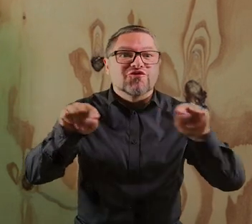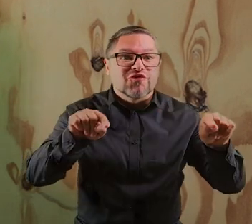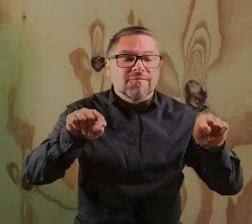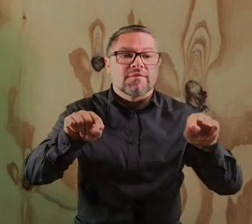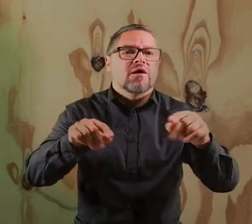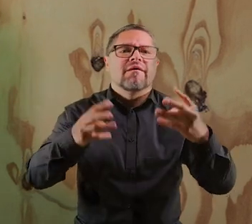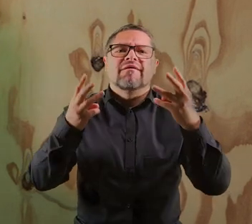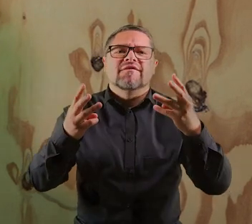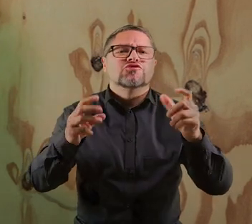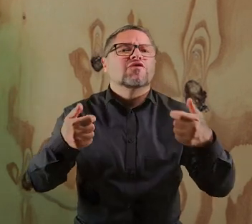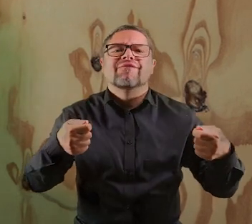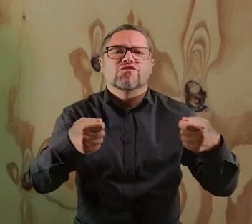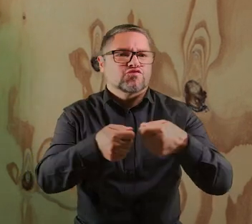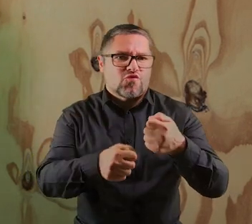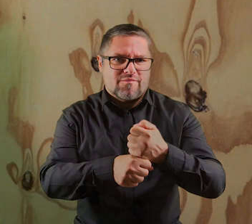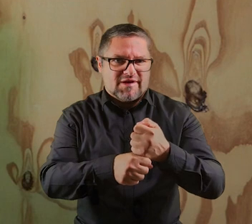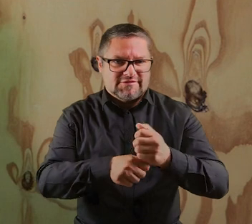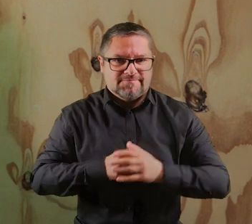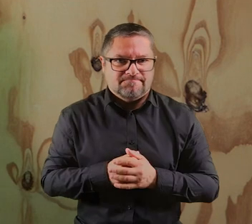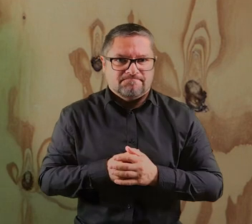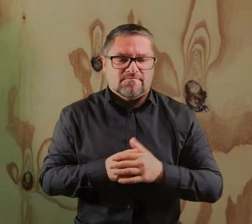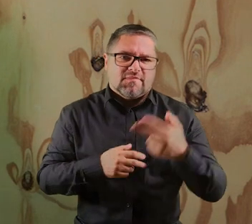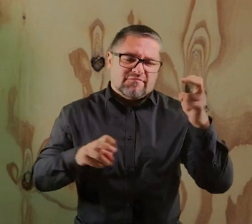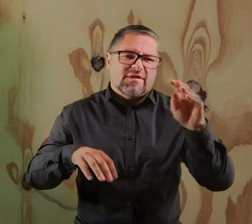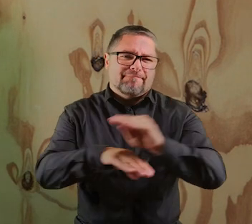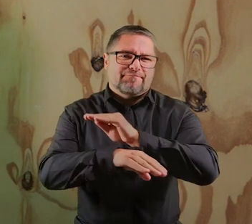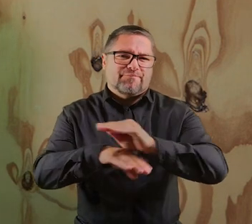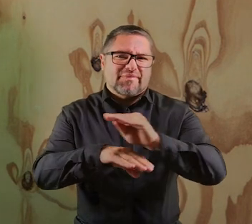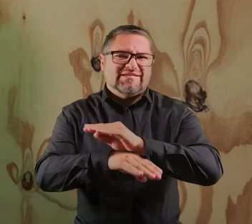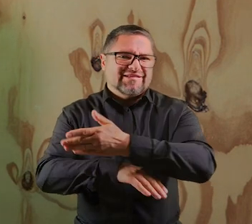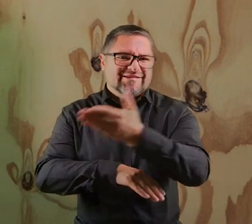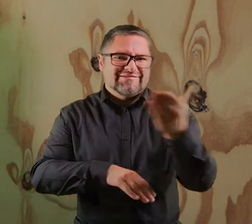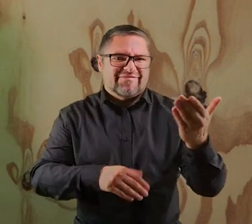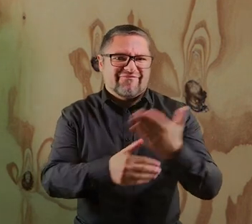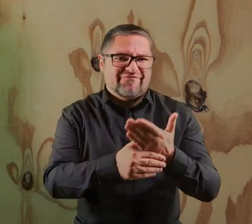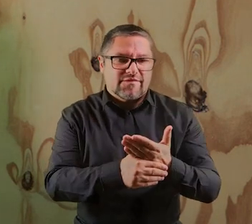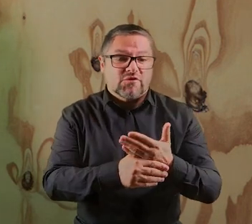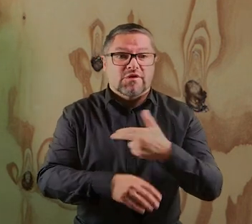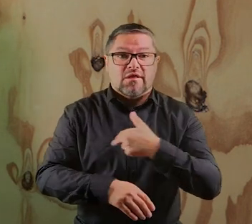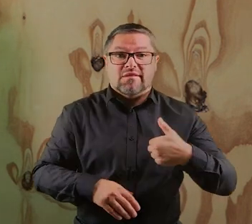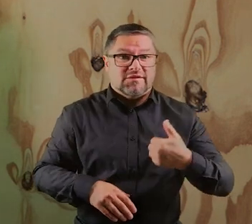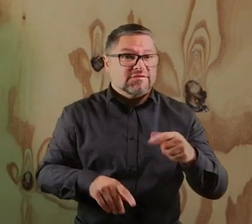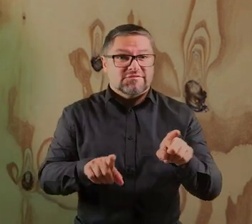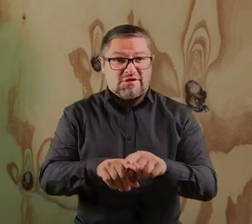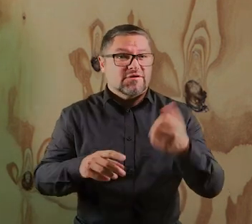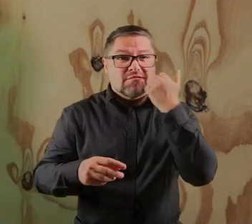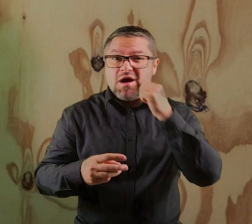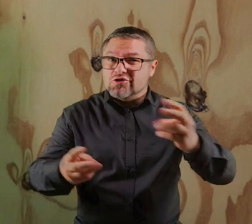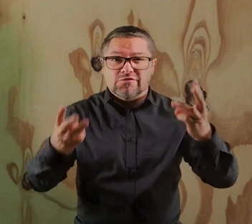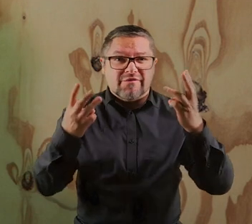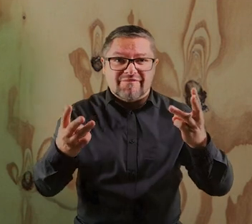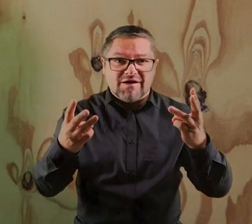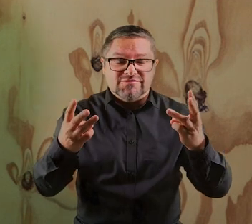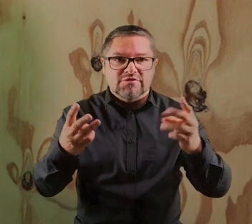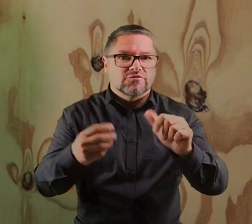To, co jest ważne we współpracy z szeroko rozumianym biznesem, to myślę sobie, że to, co jest dla nas też bardzo ważne,